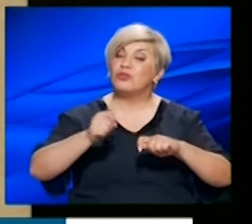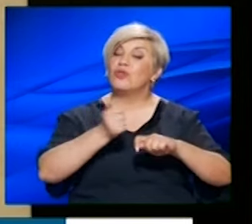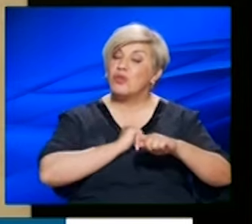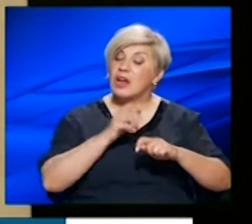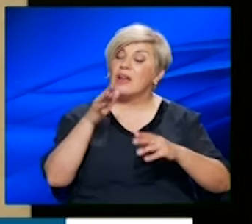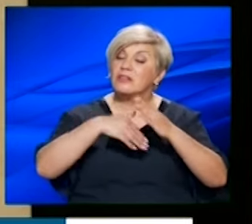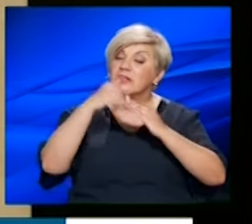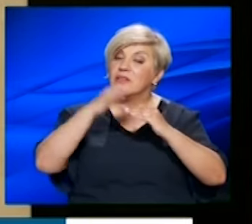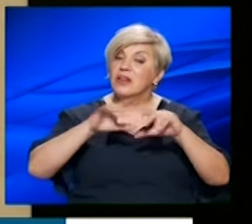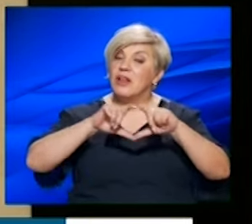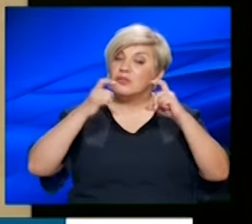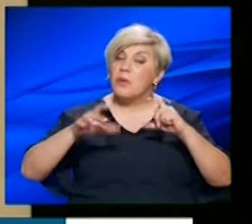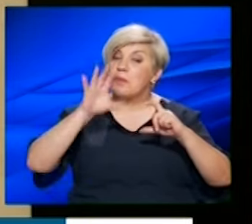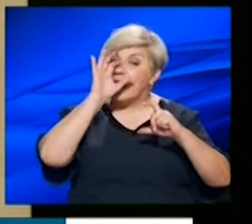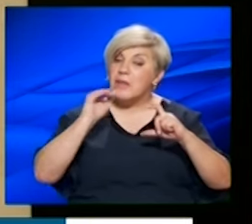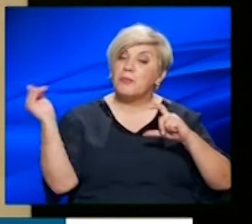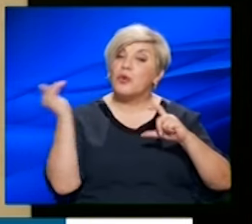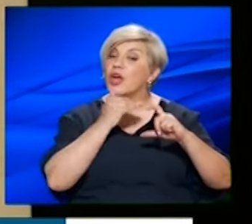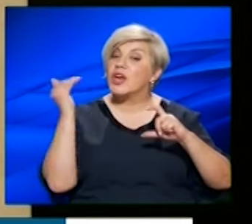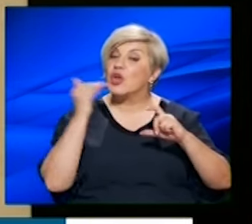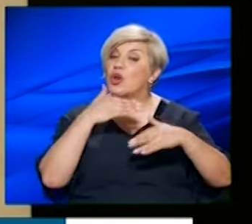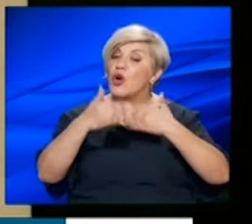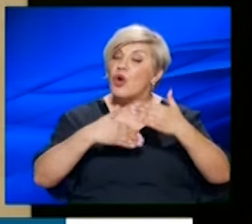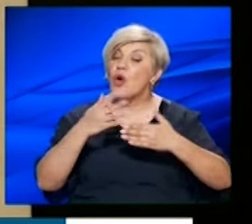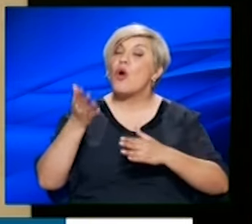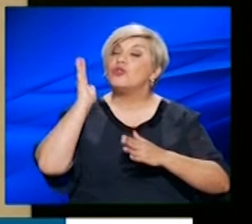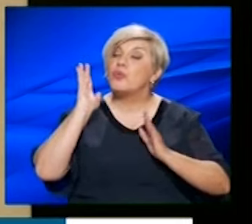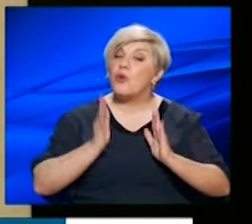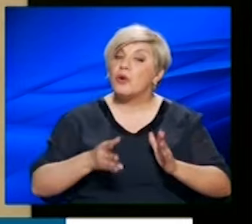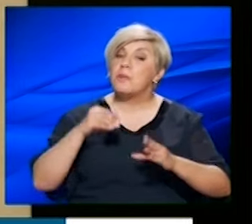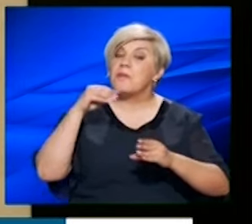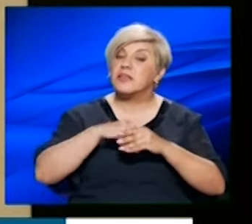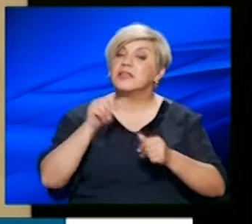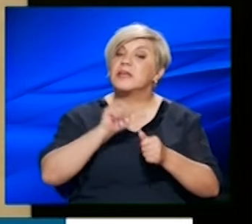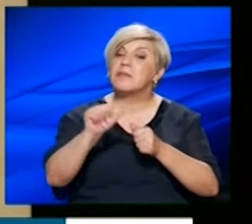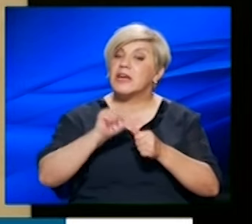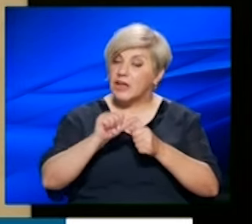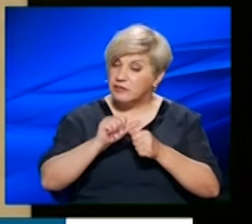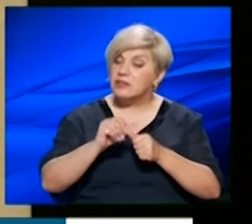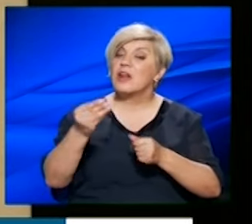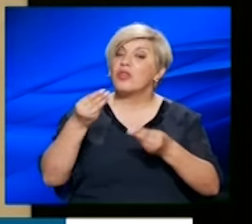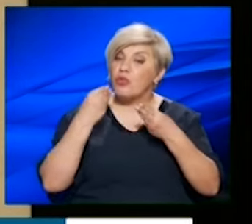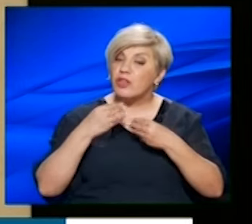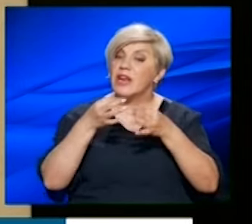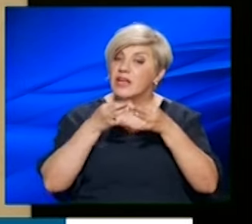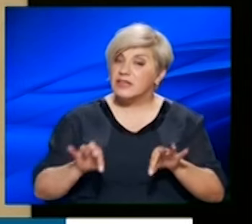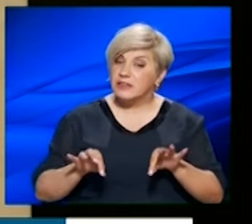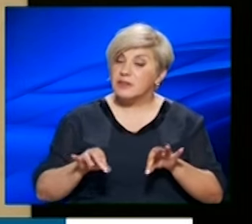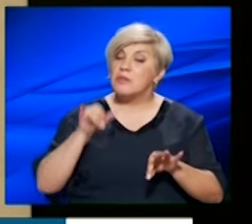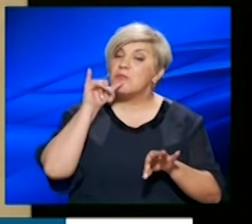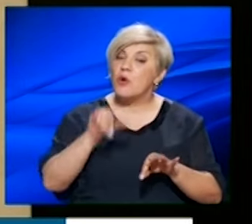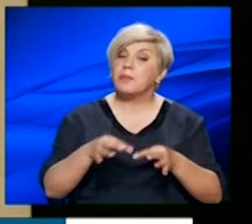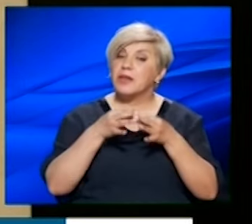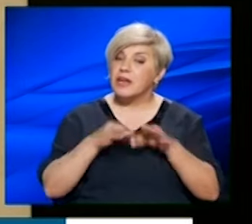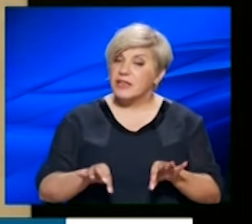χτιστεί ένα σχολείο, πραγματικά γρήγορα, όσο πιο γρήγορα γίνεται, μέσα σε κάποιους μήνες, για να δοθεί η λύση, η μόνιμη